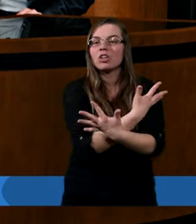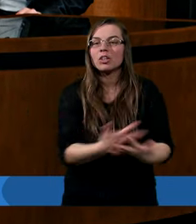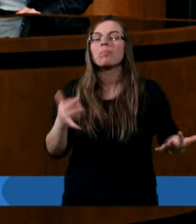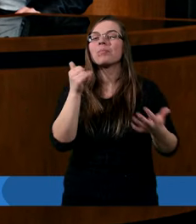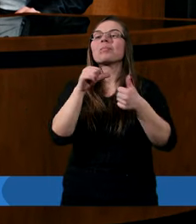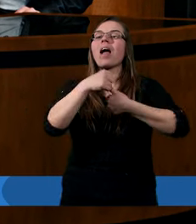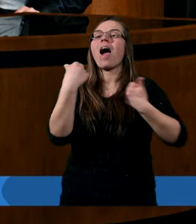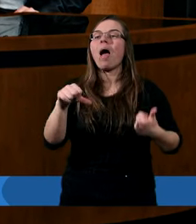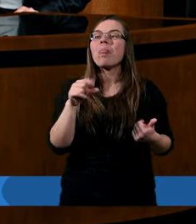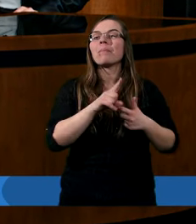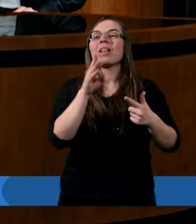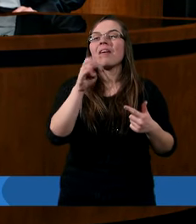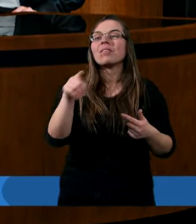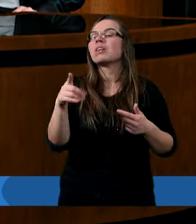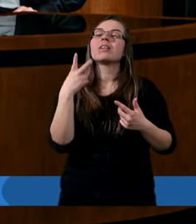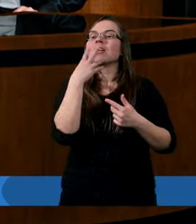drugi Adam,